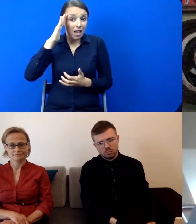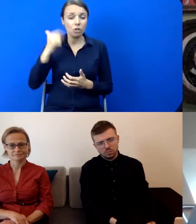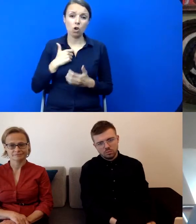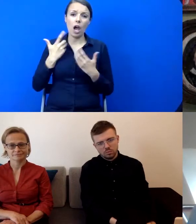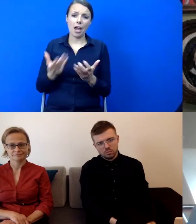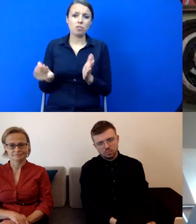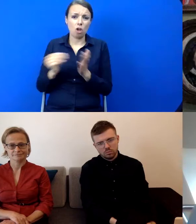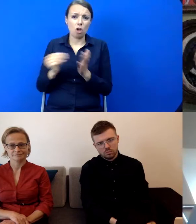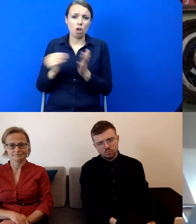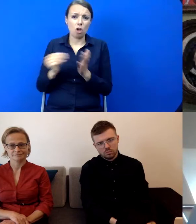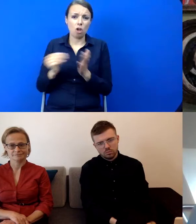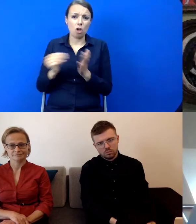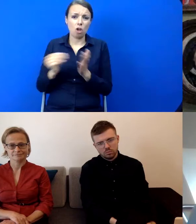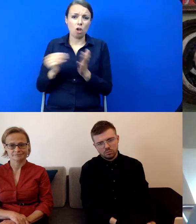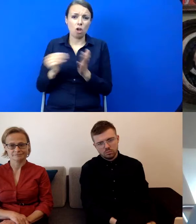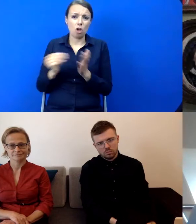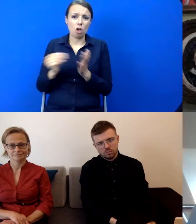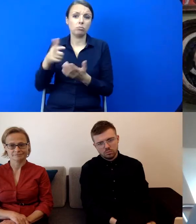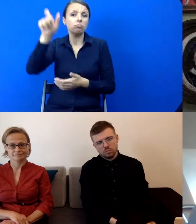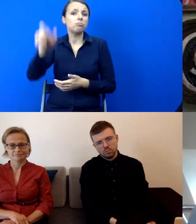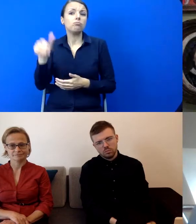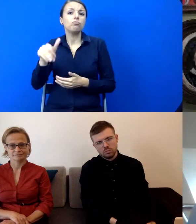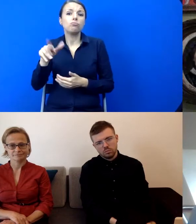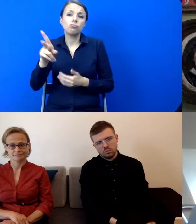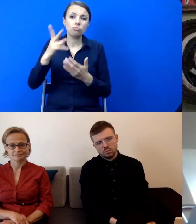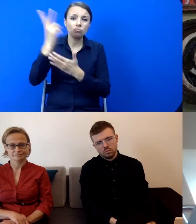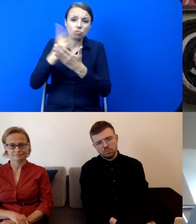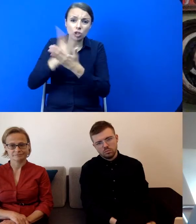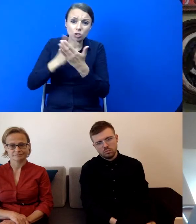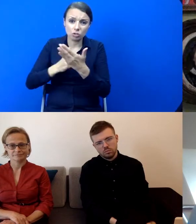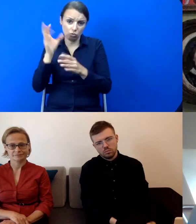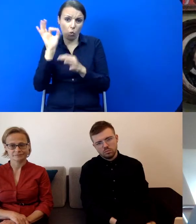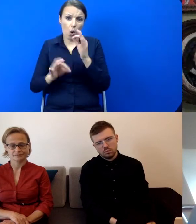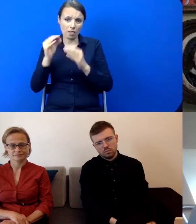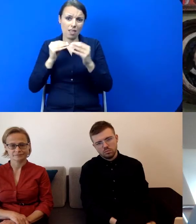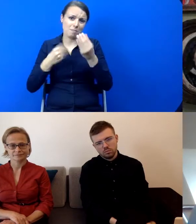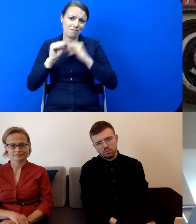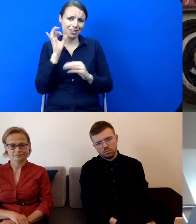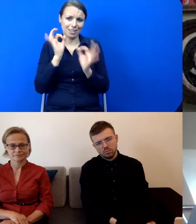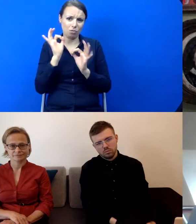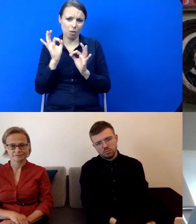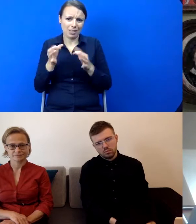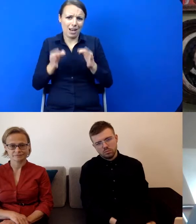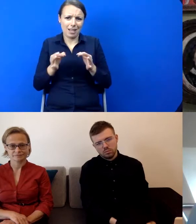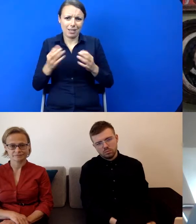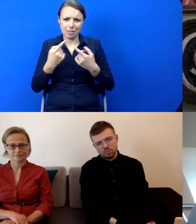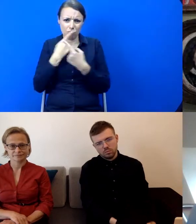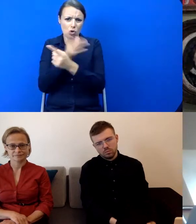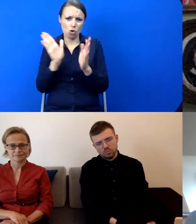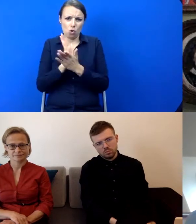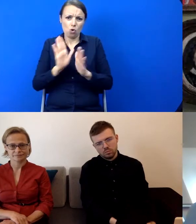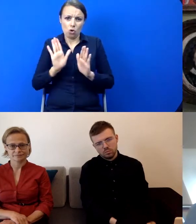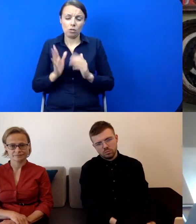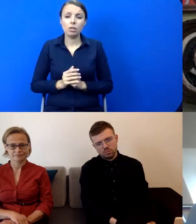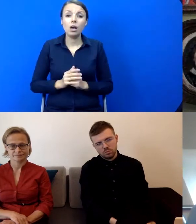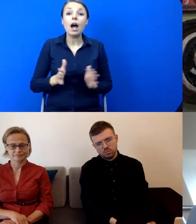też można się tutaj jakby do publikacji. Natomiast nie, nie gromadzono, jakby